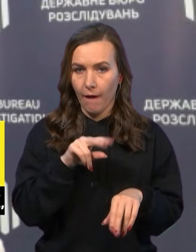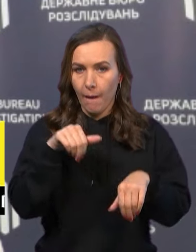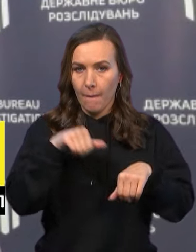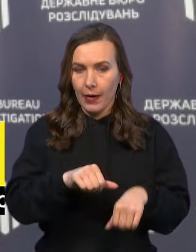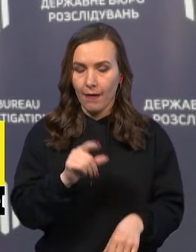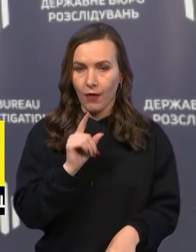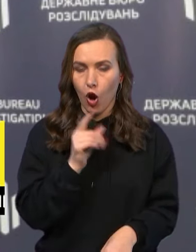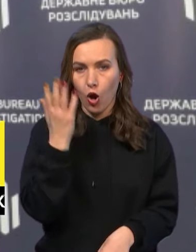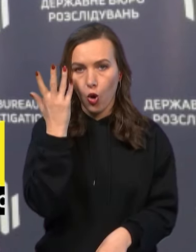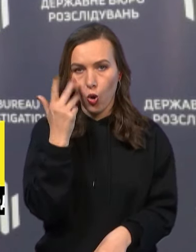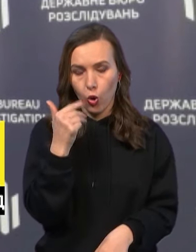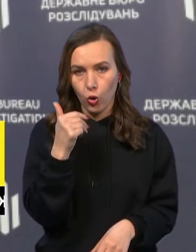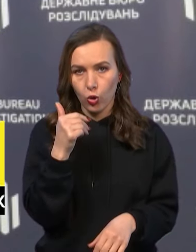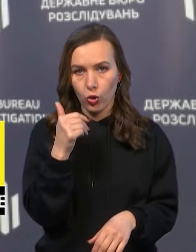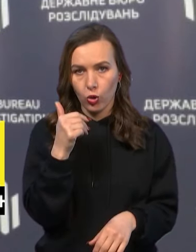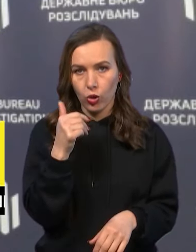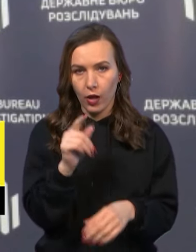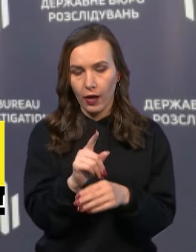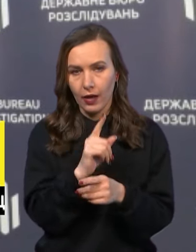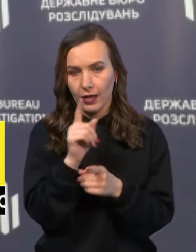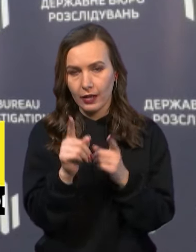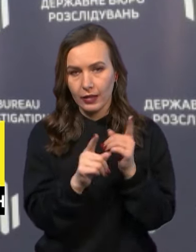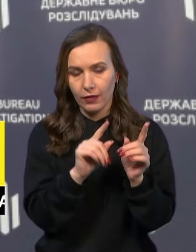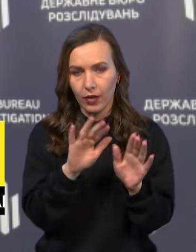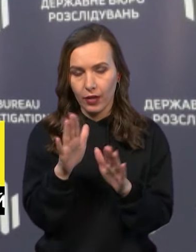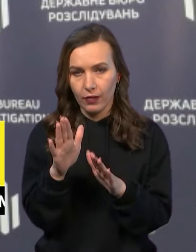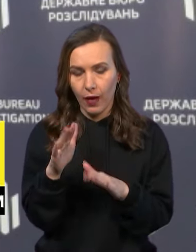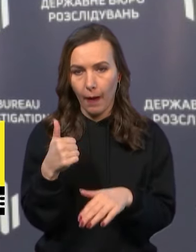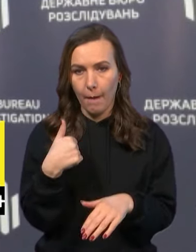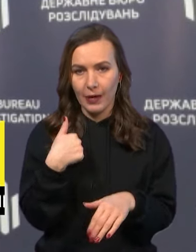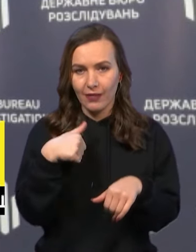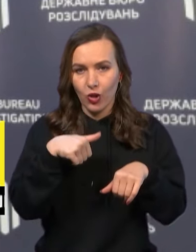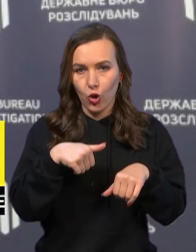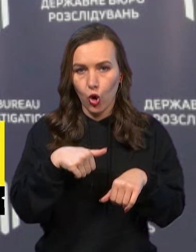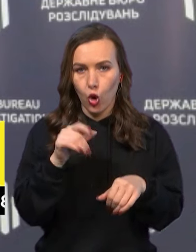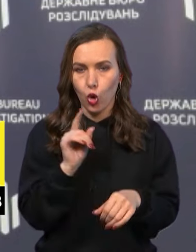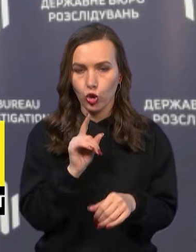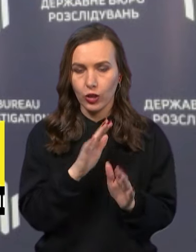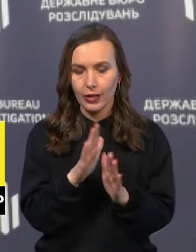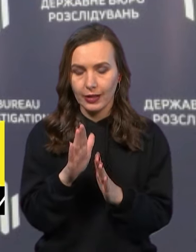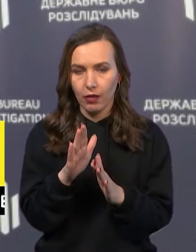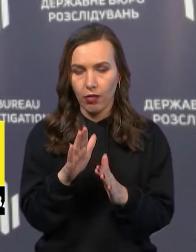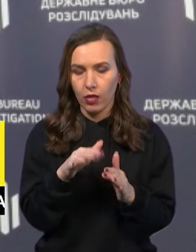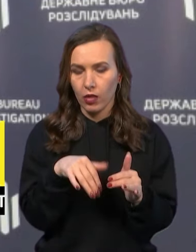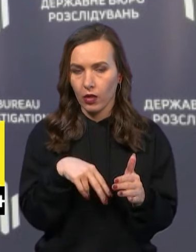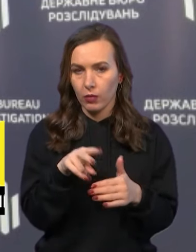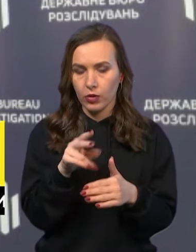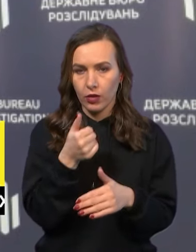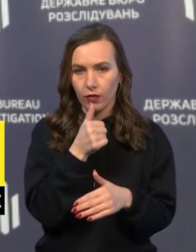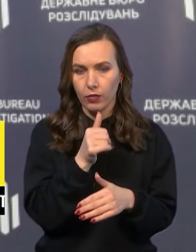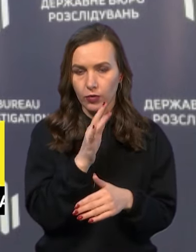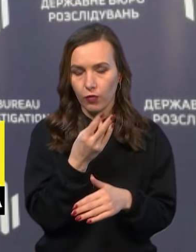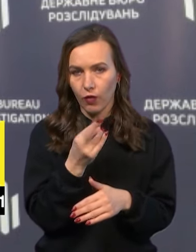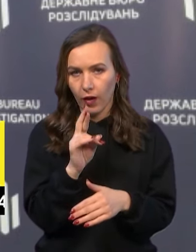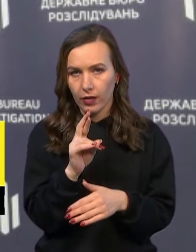а коли реформування відбувалося в Україні правоохоронної системи, він не пройшов випробування